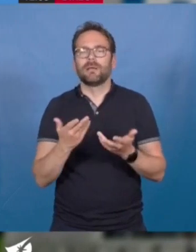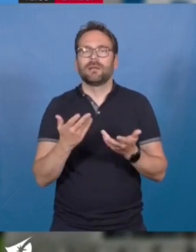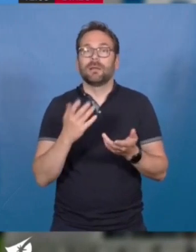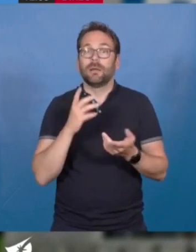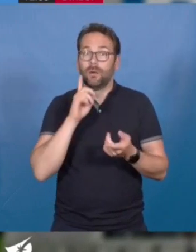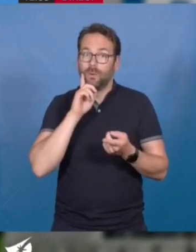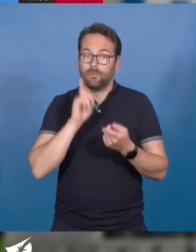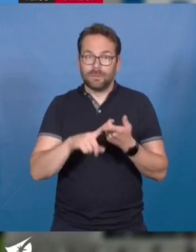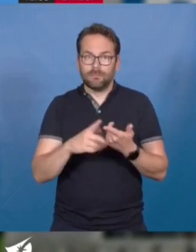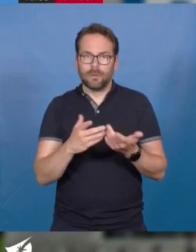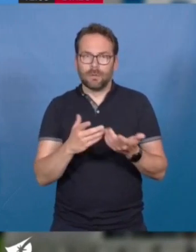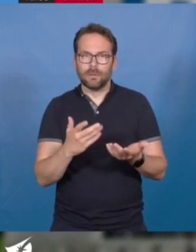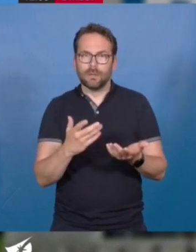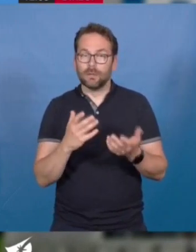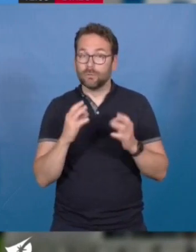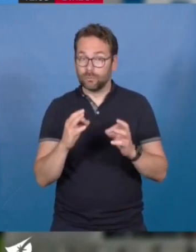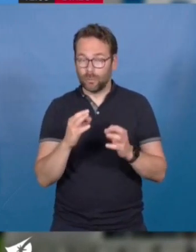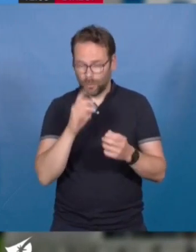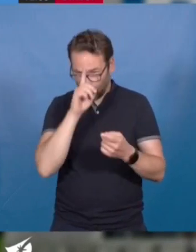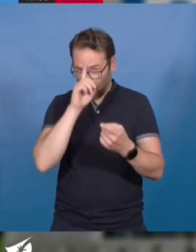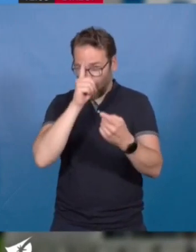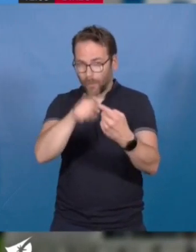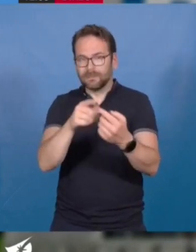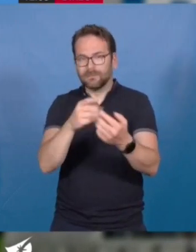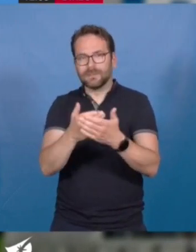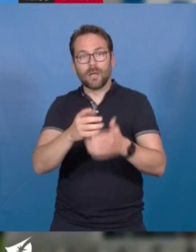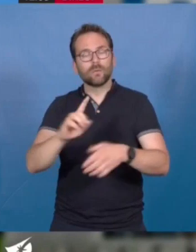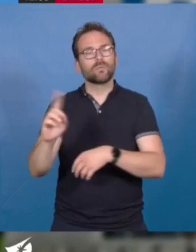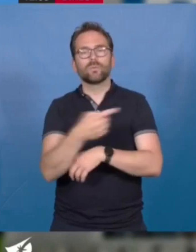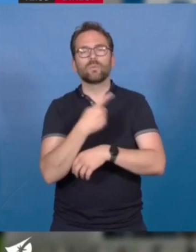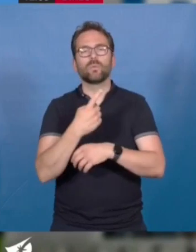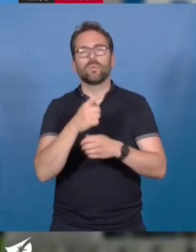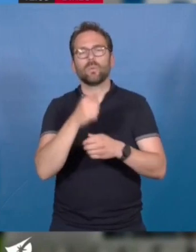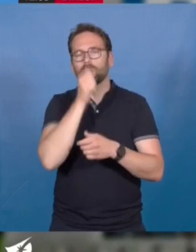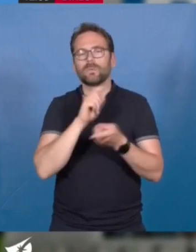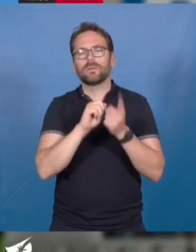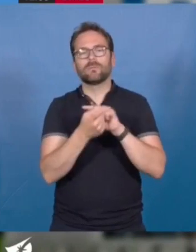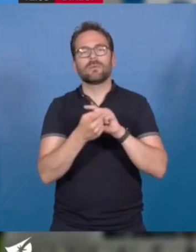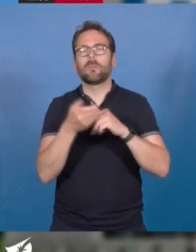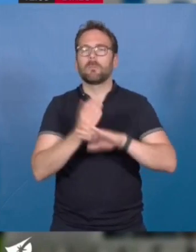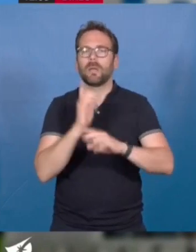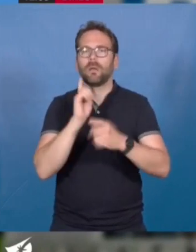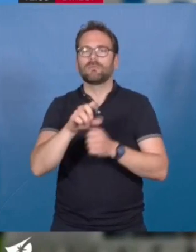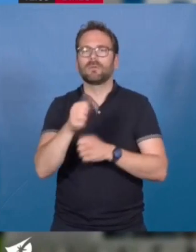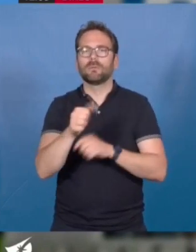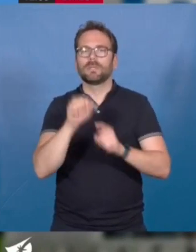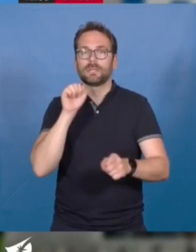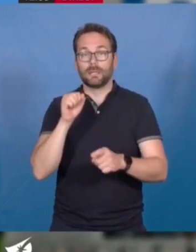parce que c'est bien à cette échelle qu'on se porte, on va faire entrer tous nos musées dans le XXIe siècle, et c'est plutôt une excellente nouvelle pour notre métropole.